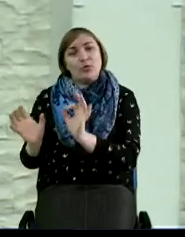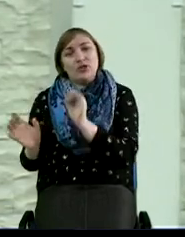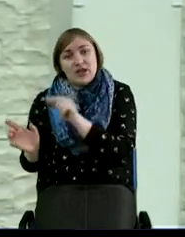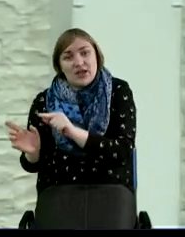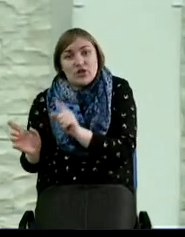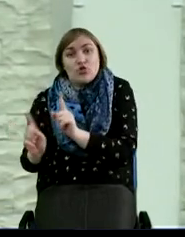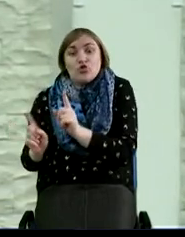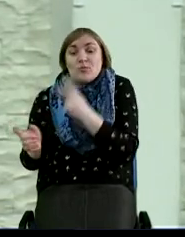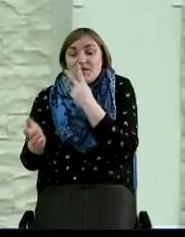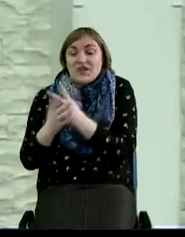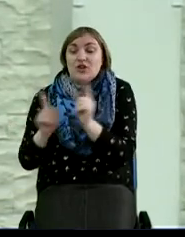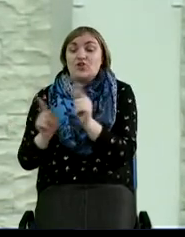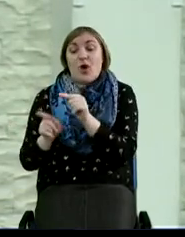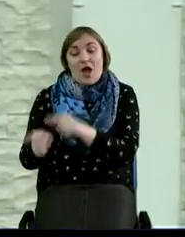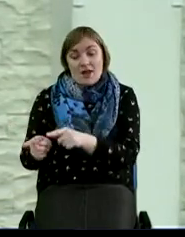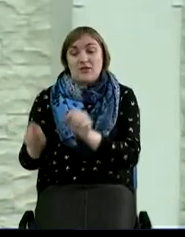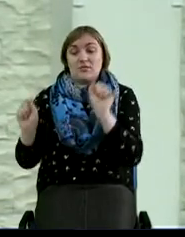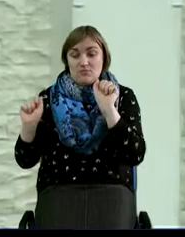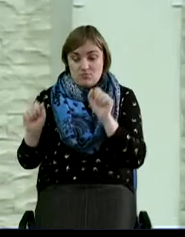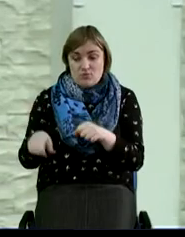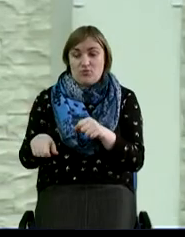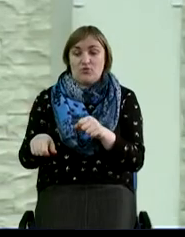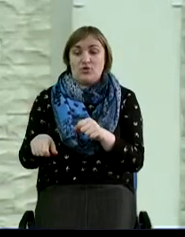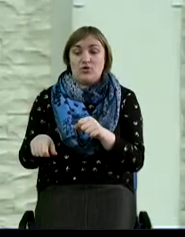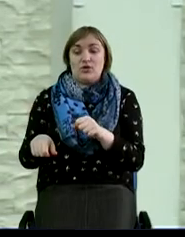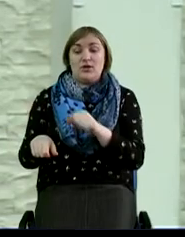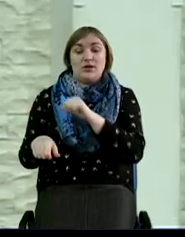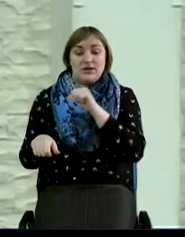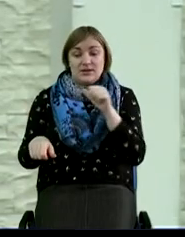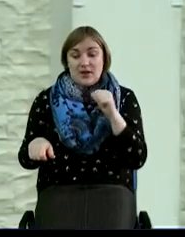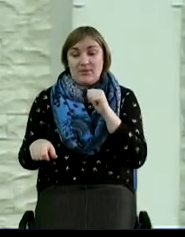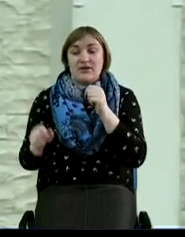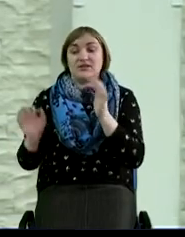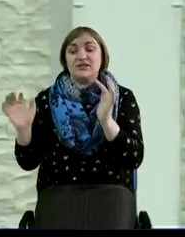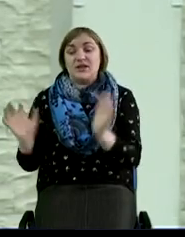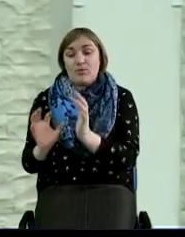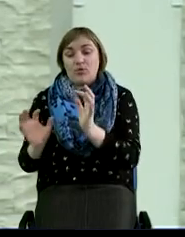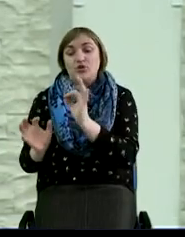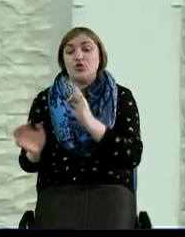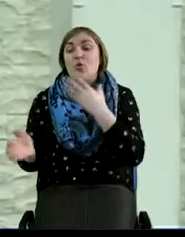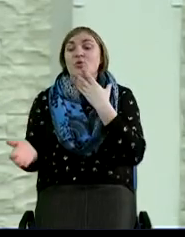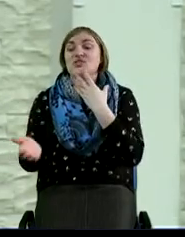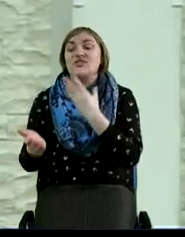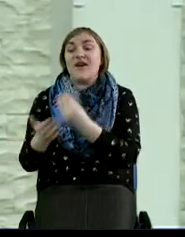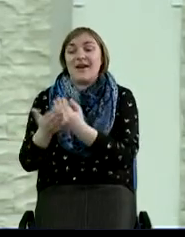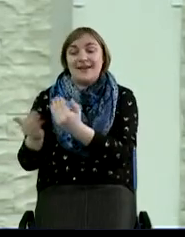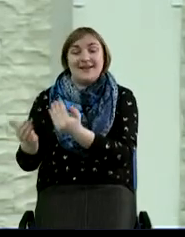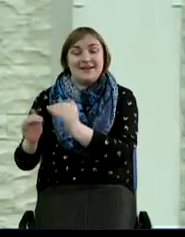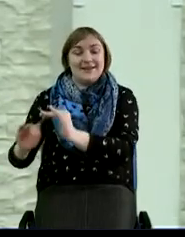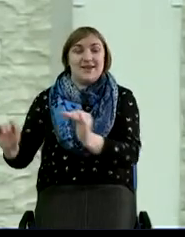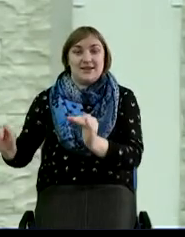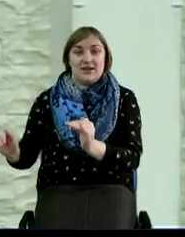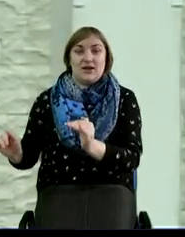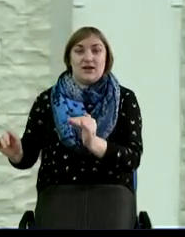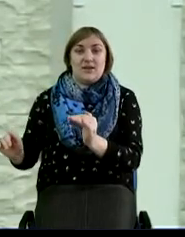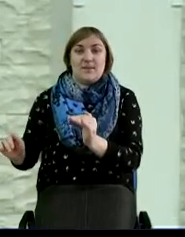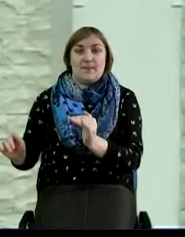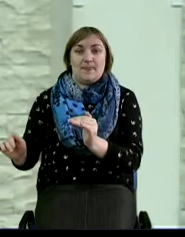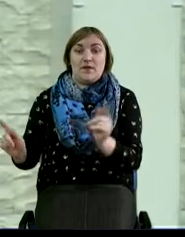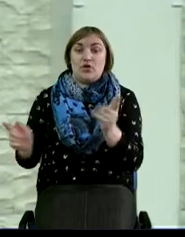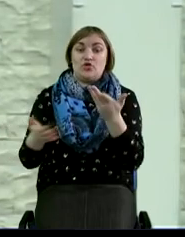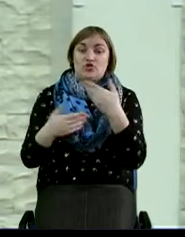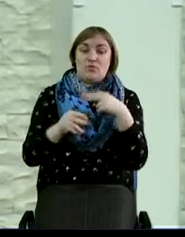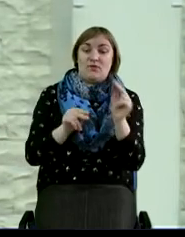мы видели, что они уже в состоянии заботиться о своих детях, о чем говорит первая часть этого стиха, о том, что мы